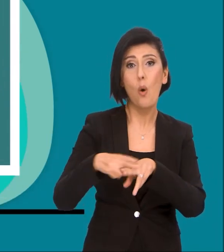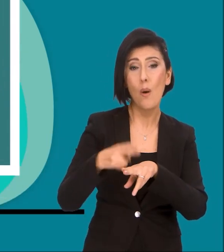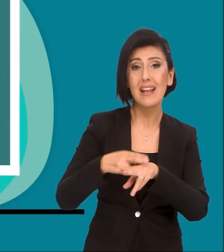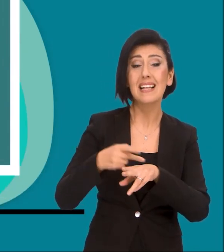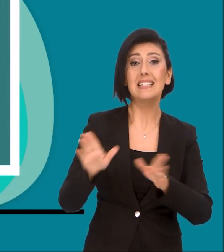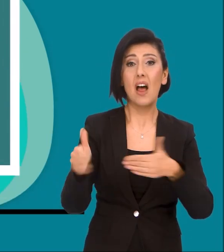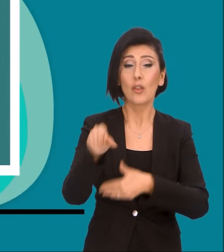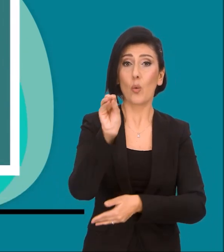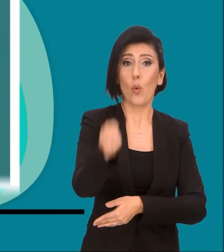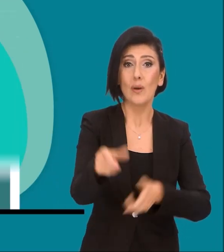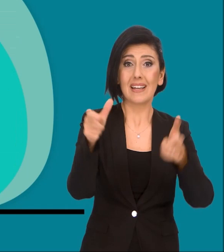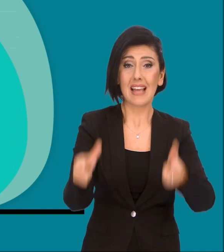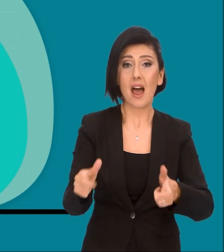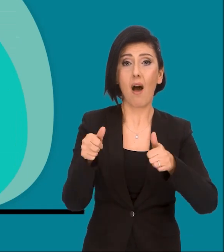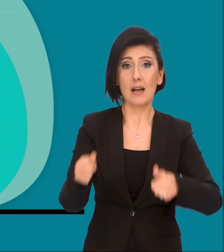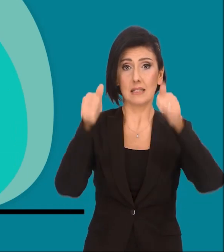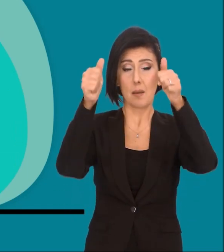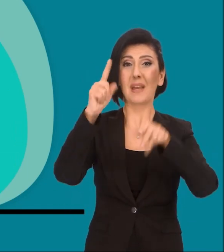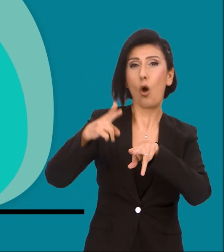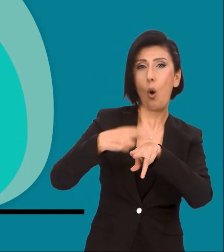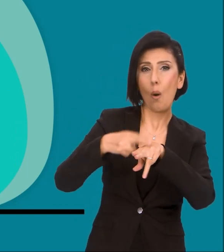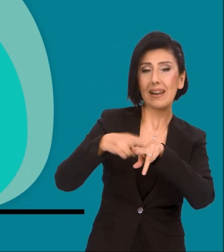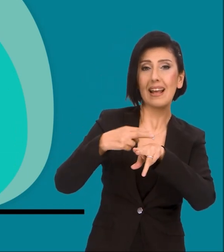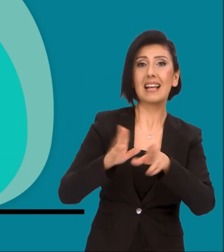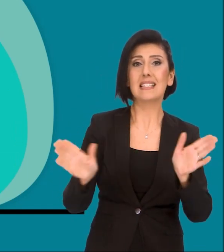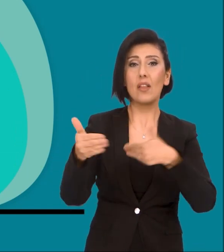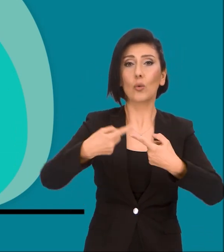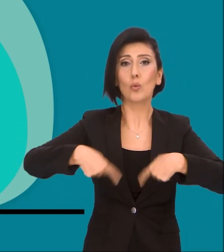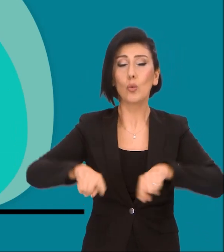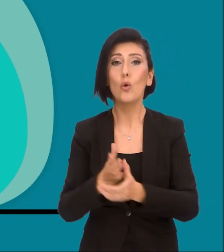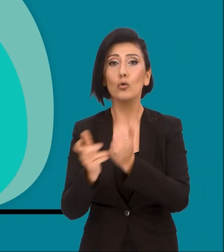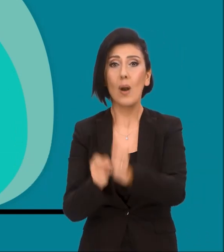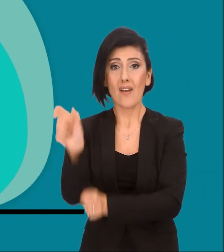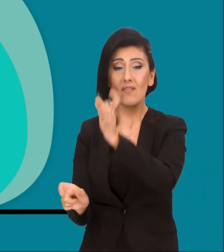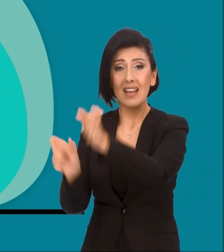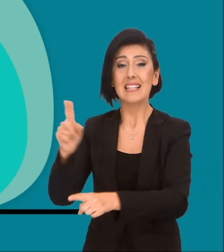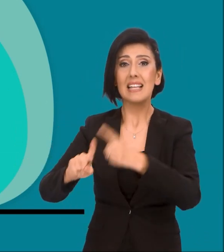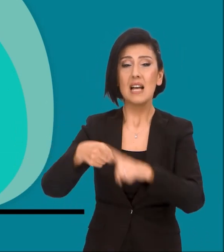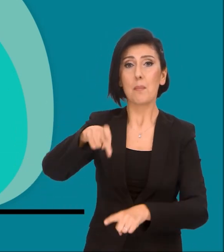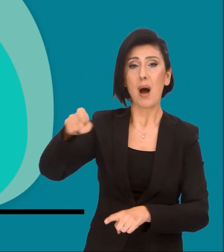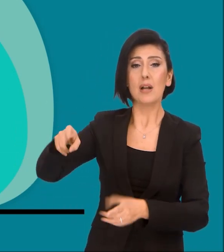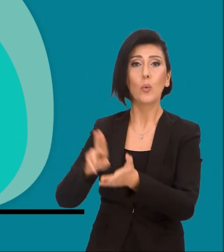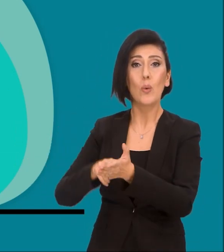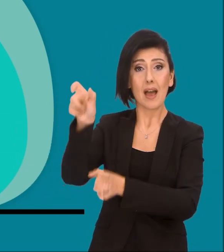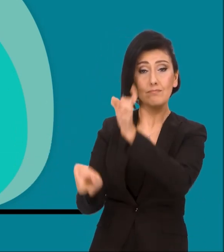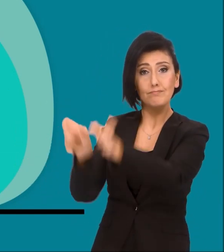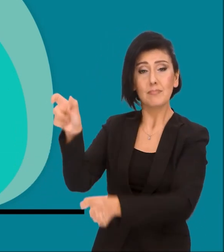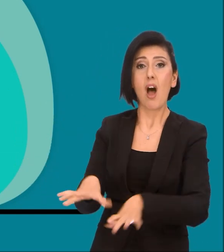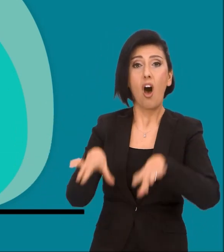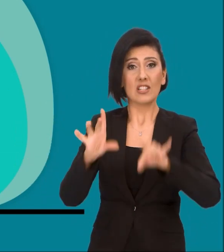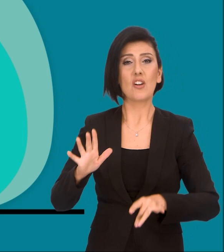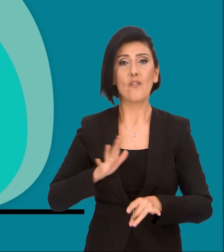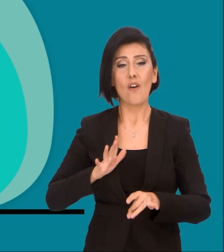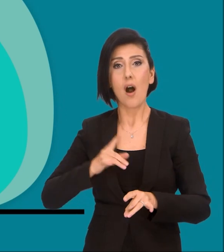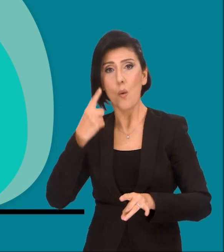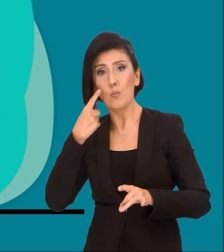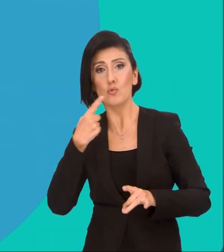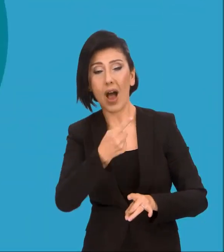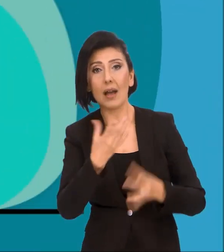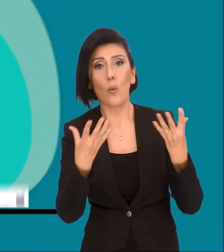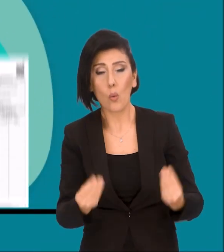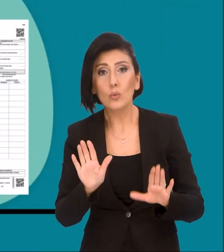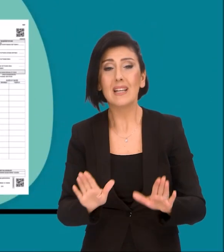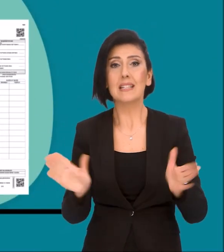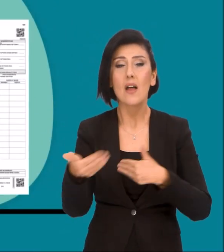sureti, sandığın konulduğu yere asılır ve birer sureti de sandık kurulunda görev yapan siyasi parti üyeleriyle hazır bulunan müşahitlere